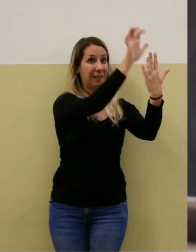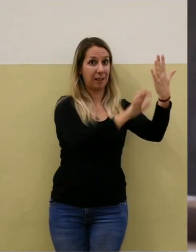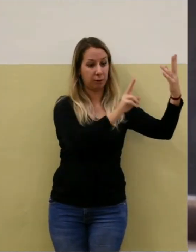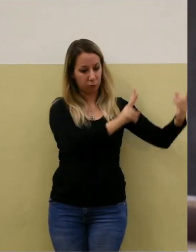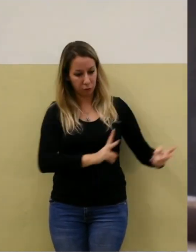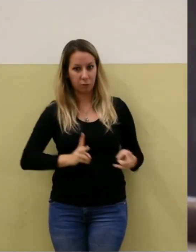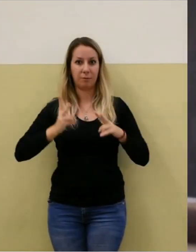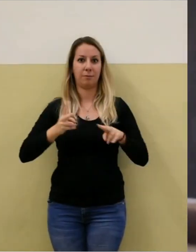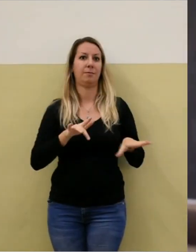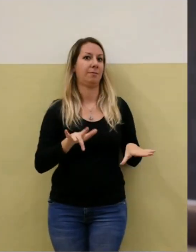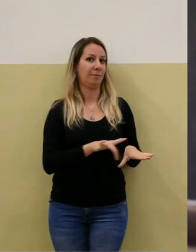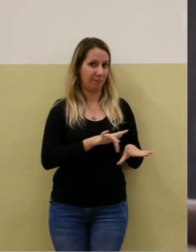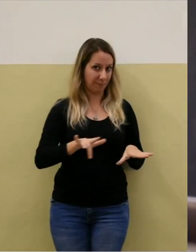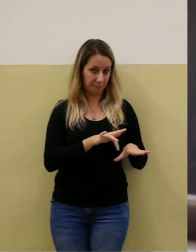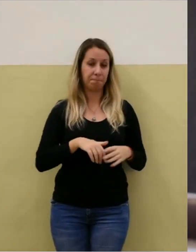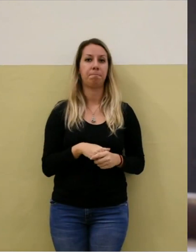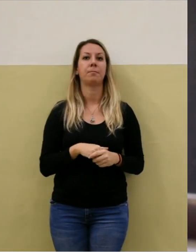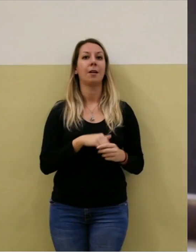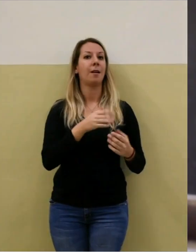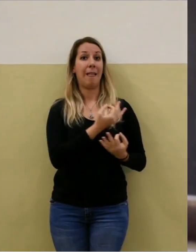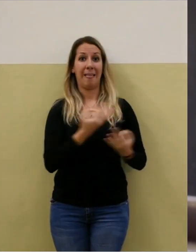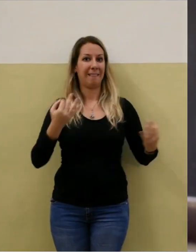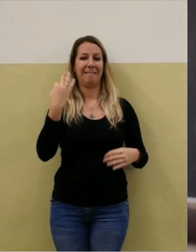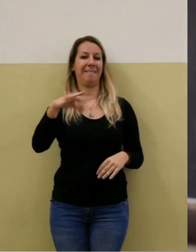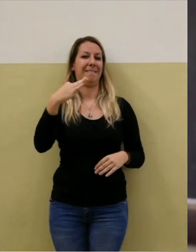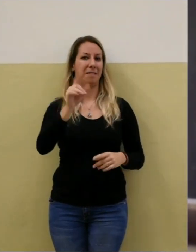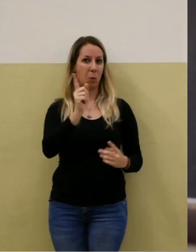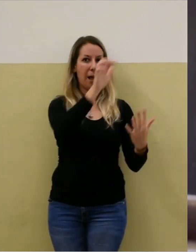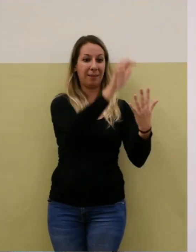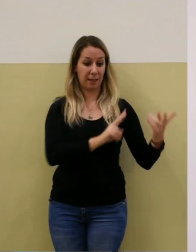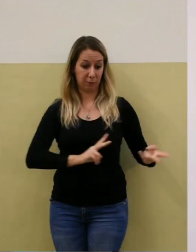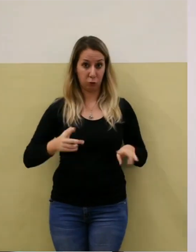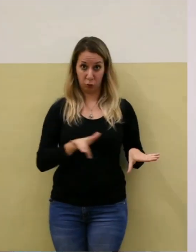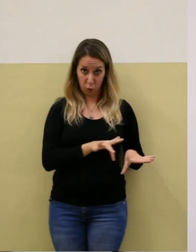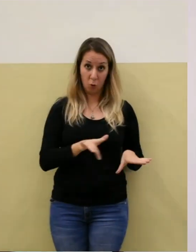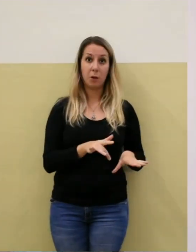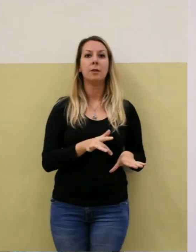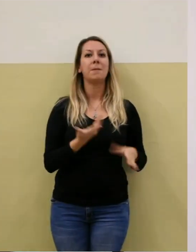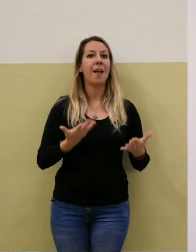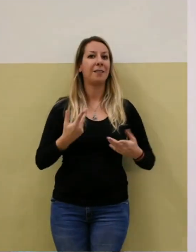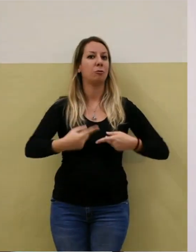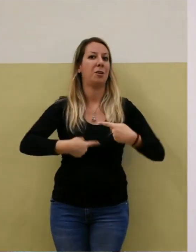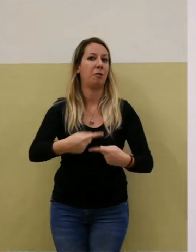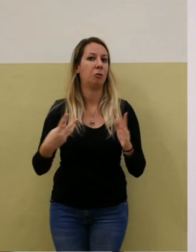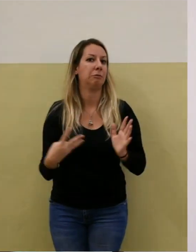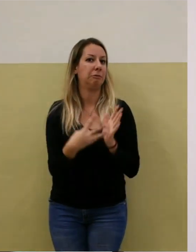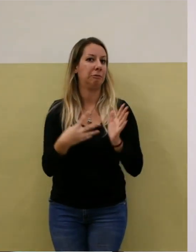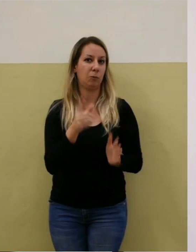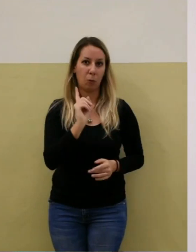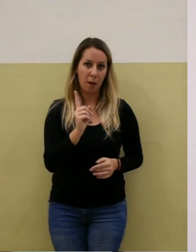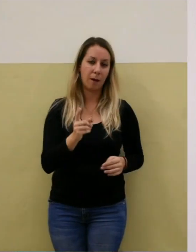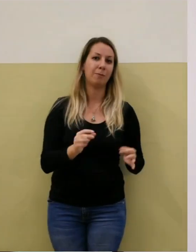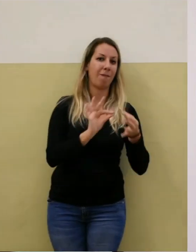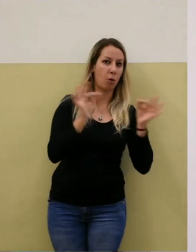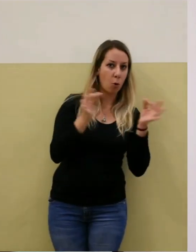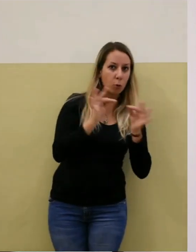quadrata di 3 Queste tecnologie assistive funzionano molto bene in presenza di solo testo Mentre in presenza di formule